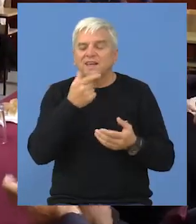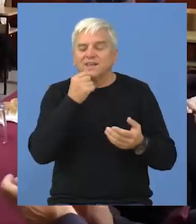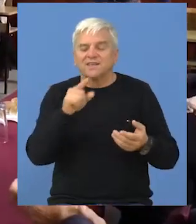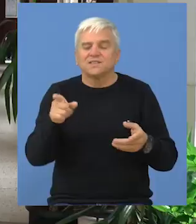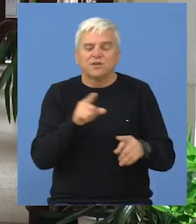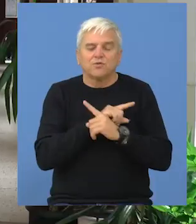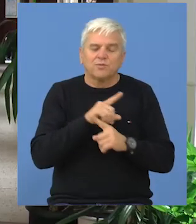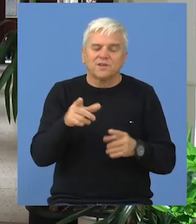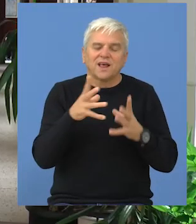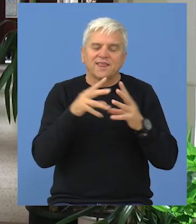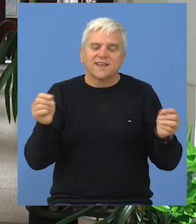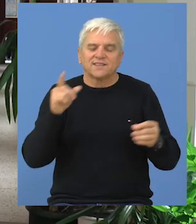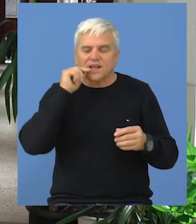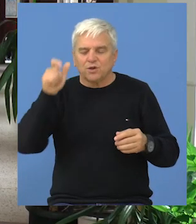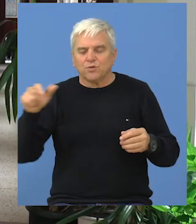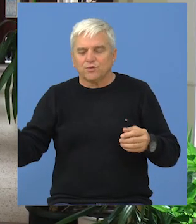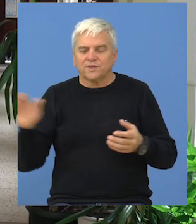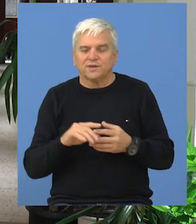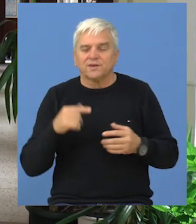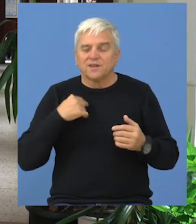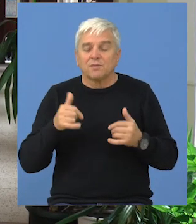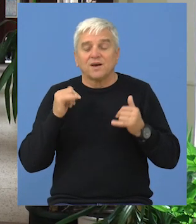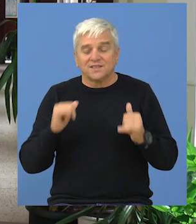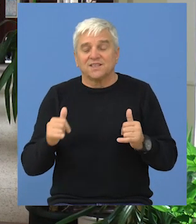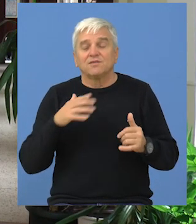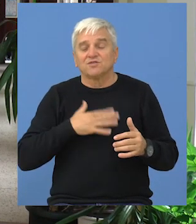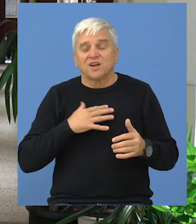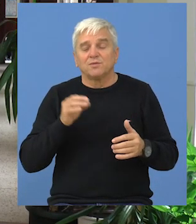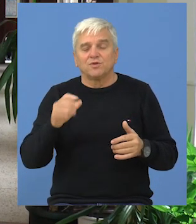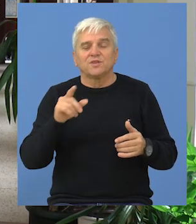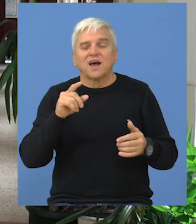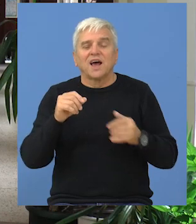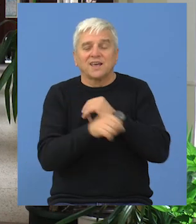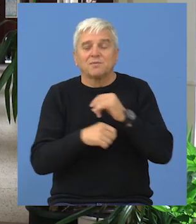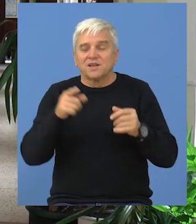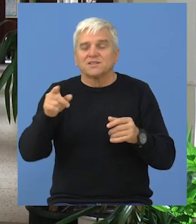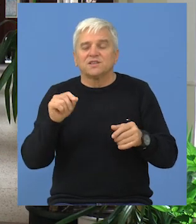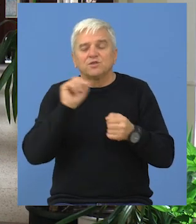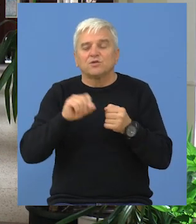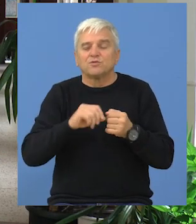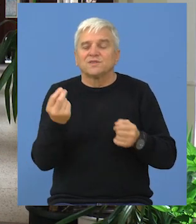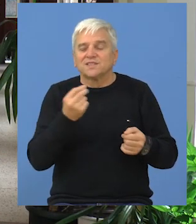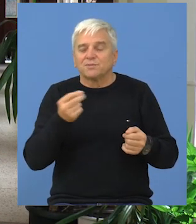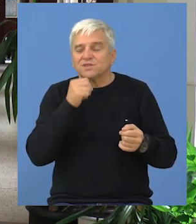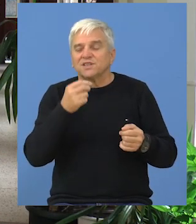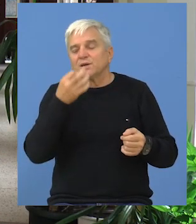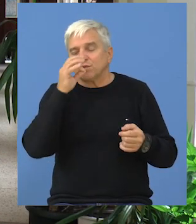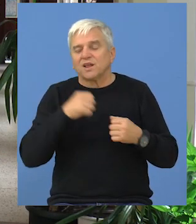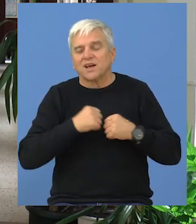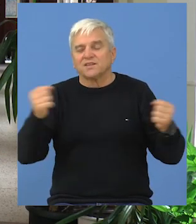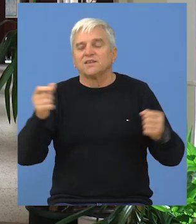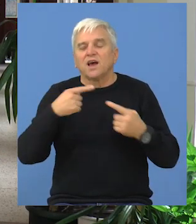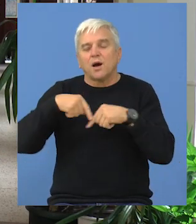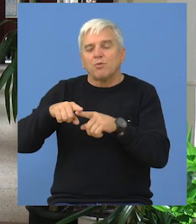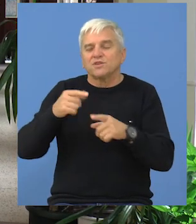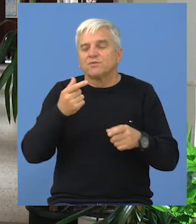su rekli da tamo gde jezik umire nestaje narod. Nama je stalo kao gimnaziji da očuvamo i srpski